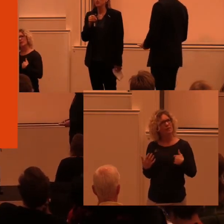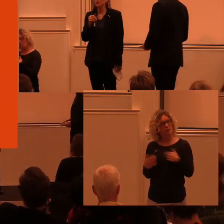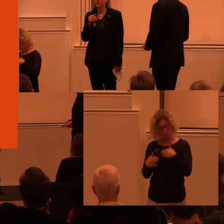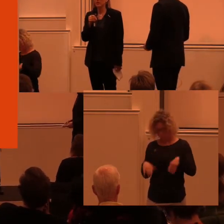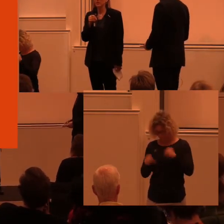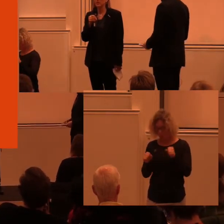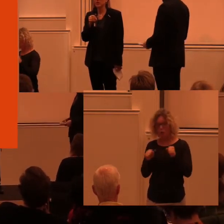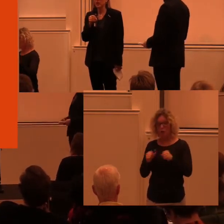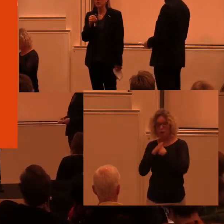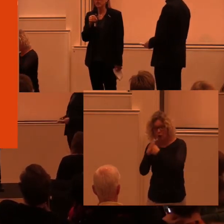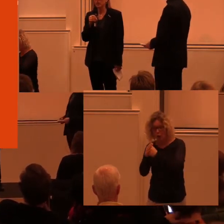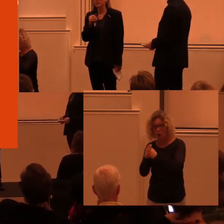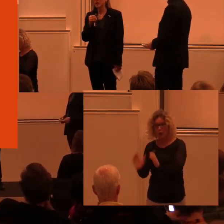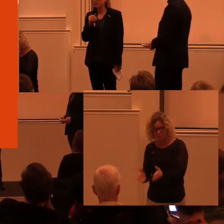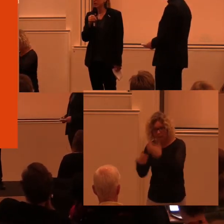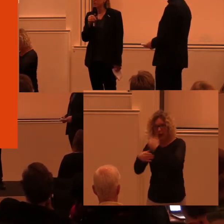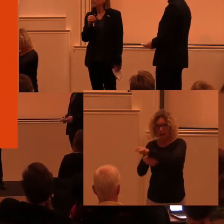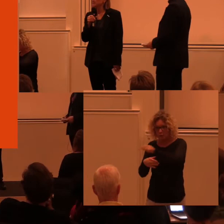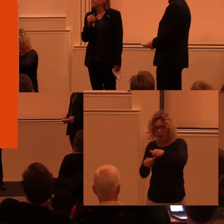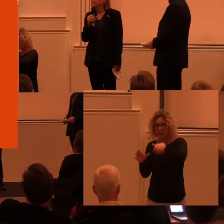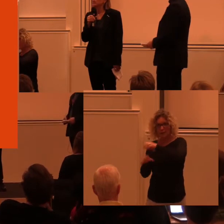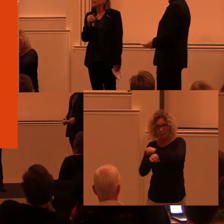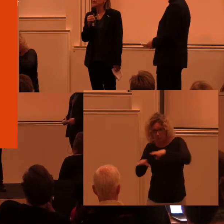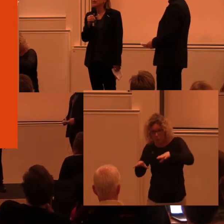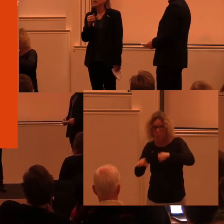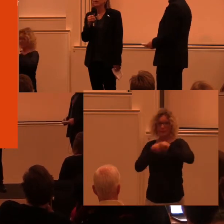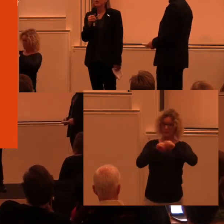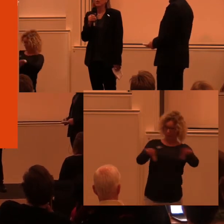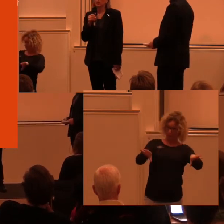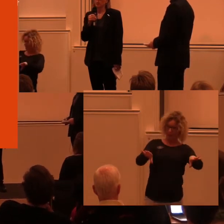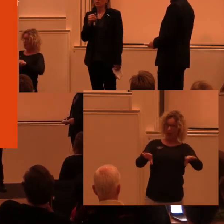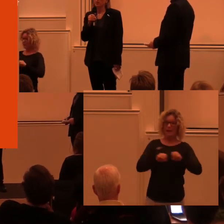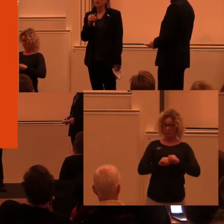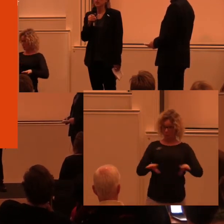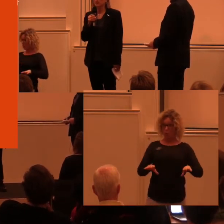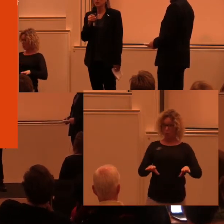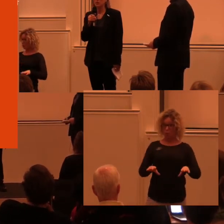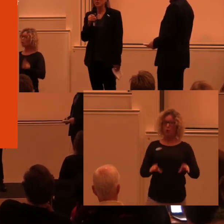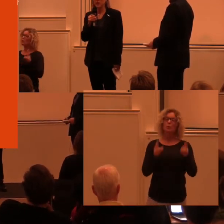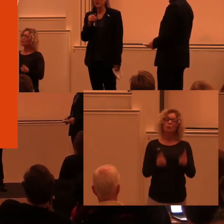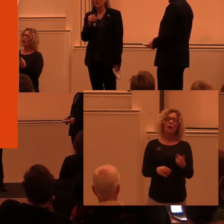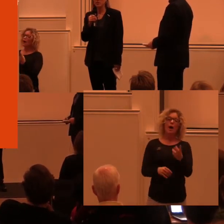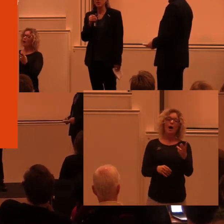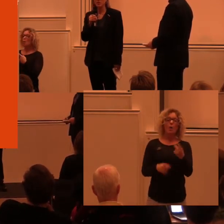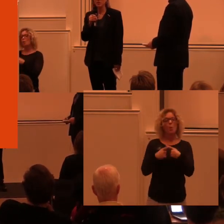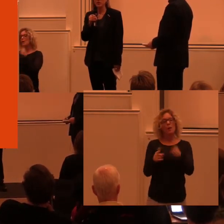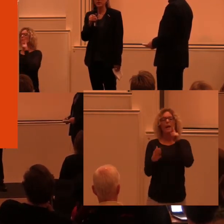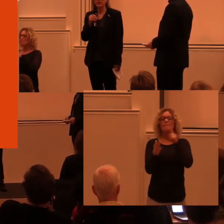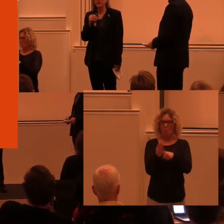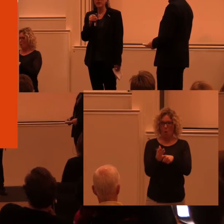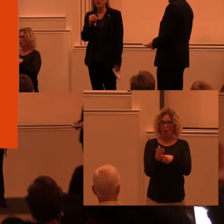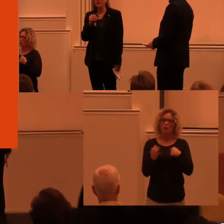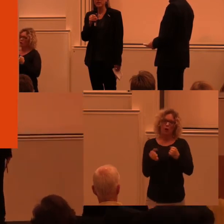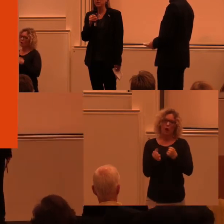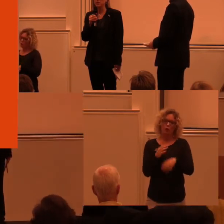och stötta aktörer, samla information och sprida den. Och vi har också ett antal målsättningar som jag kommer att